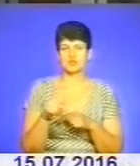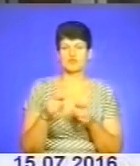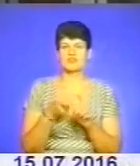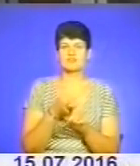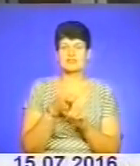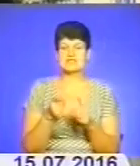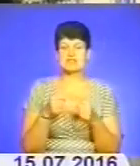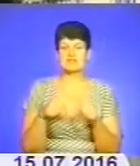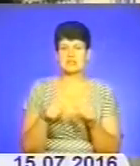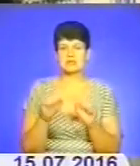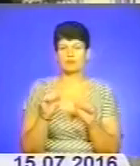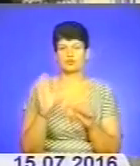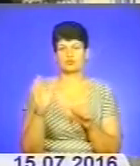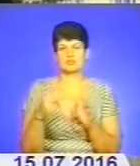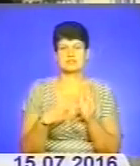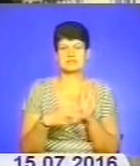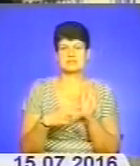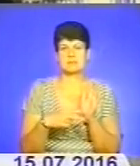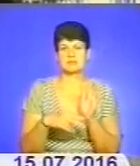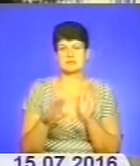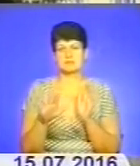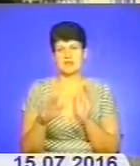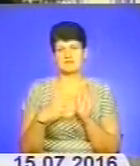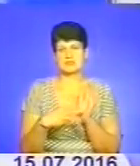відділенні може бути 75-80 ліжок.